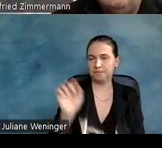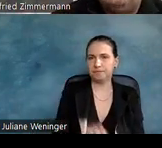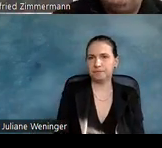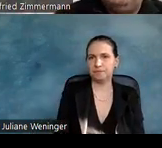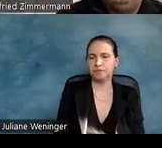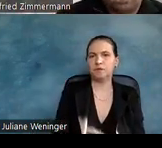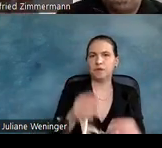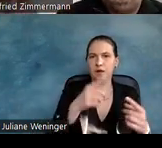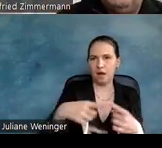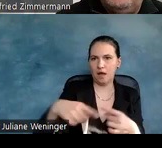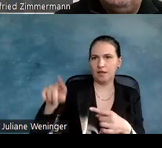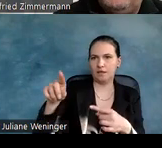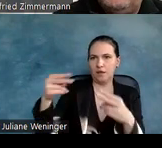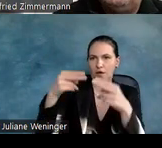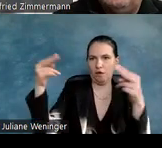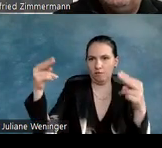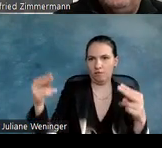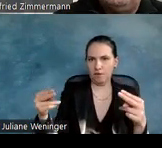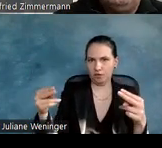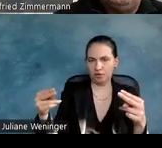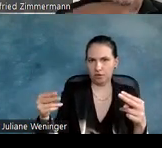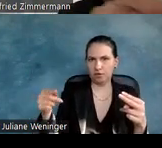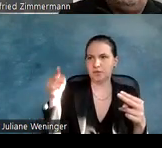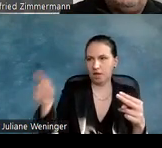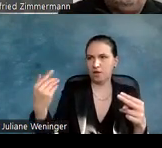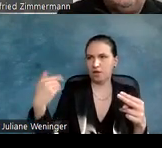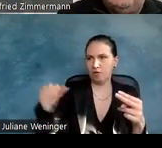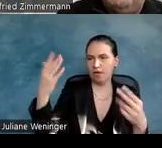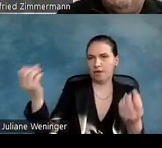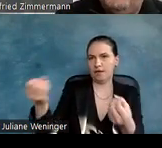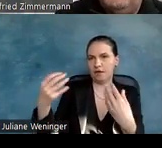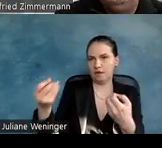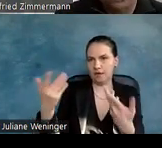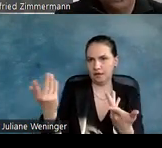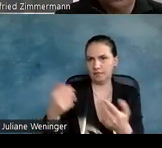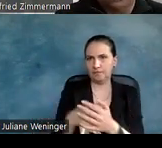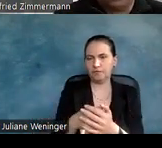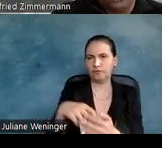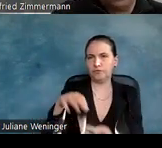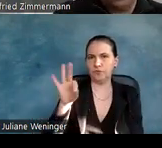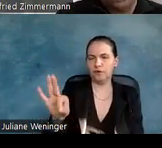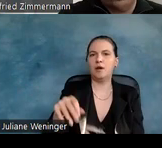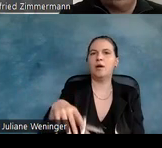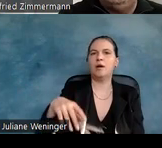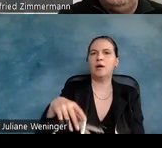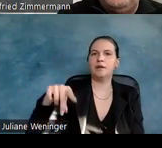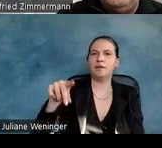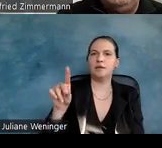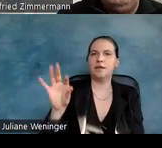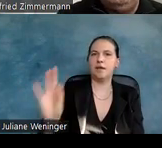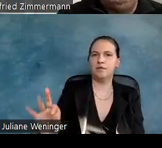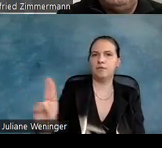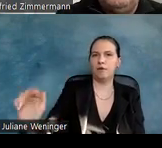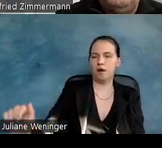Webseite geleitet, wo genau dieses geklärt ist für BDF UA und das gleiche gilt für